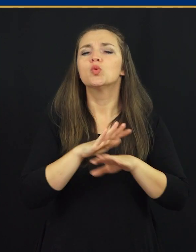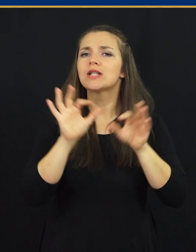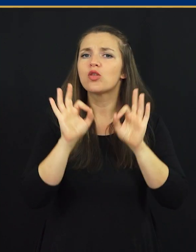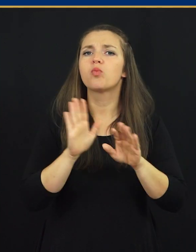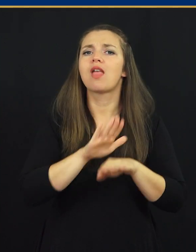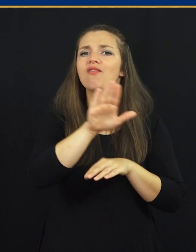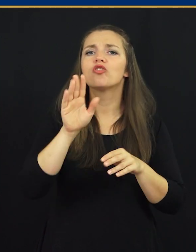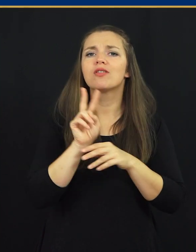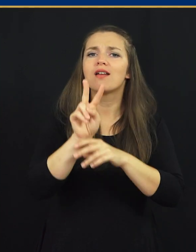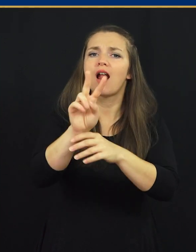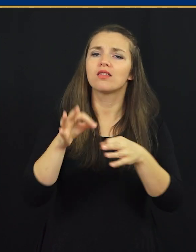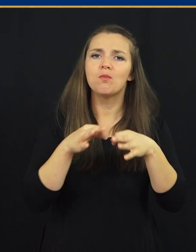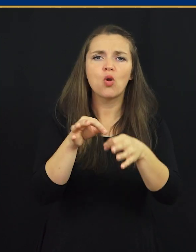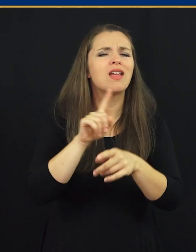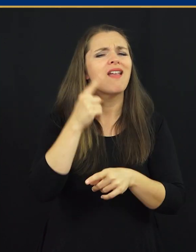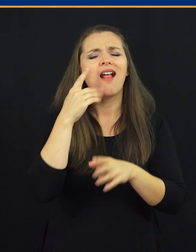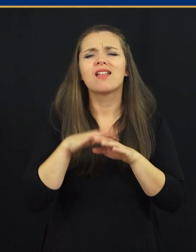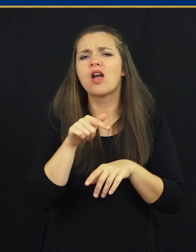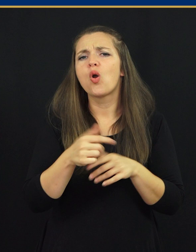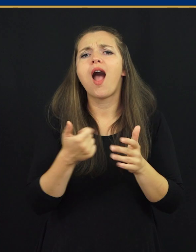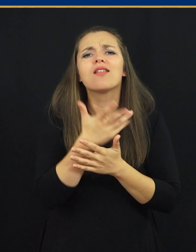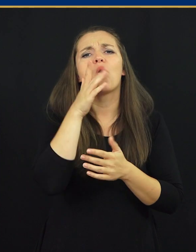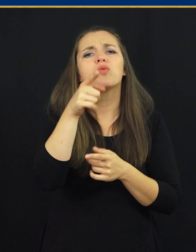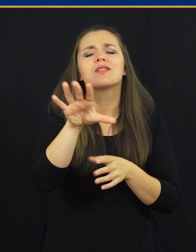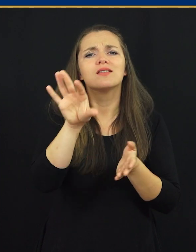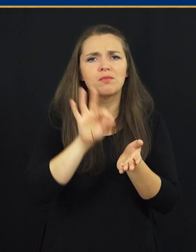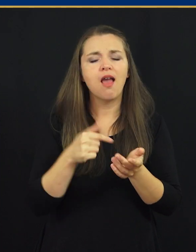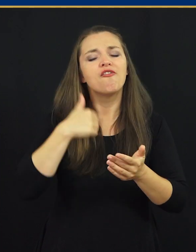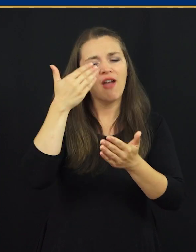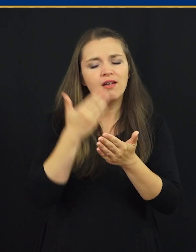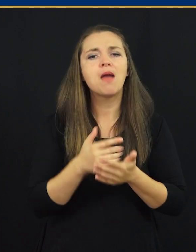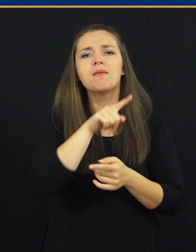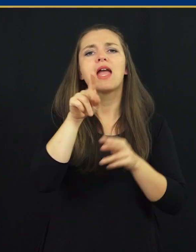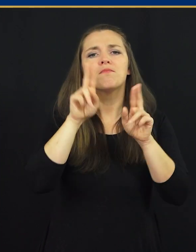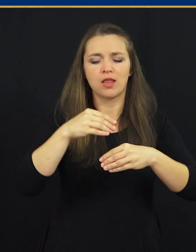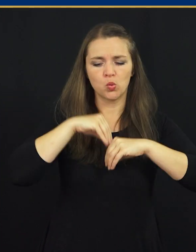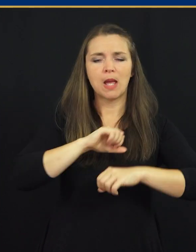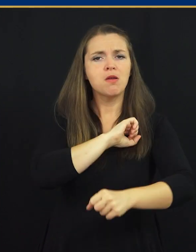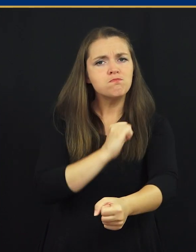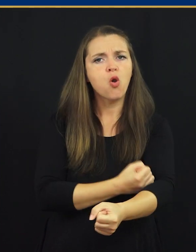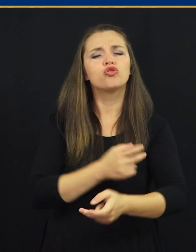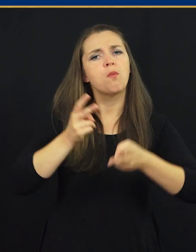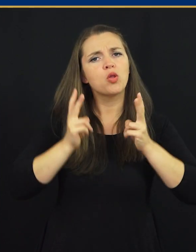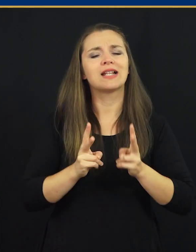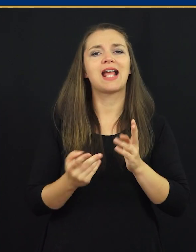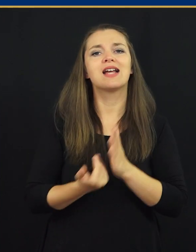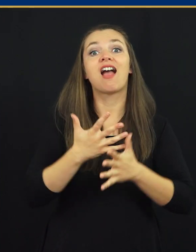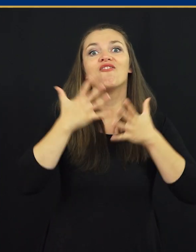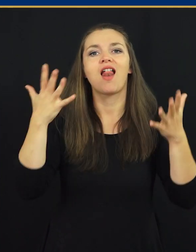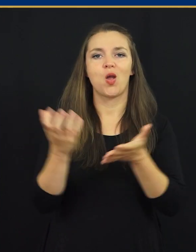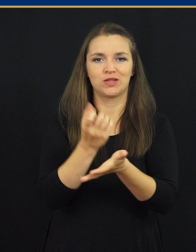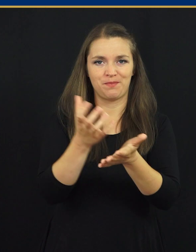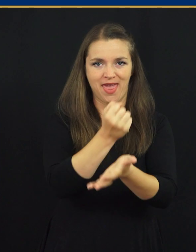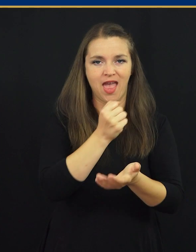Iskreno vam želim vse dobro na vaši nadaljni poti. Ne glede na to, katero boste izbrali, verjamem, da imate v sebi moč in